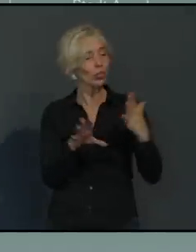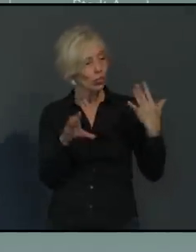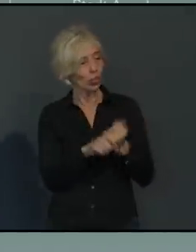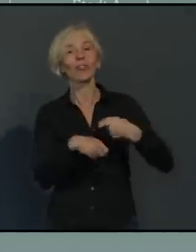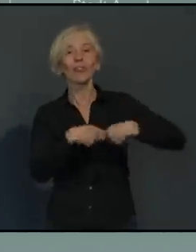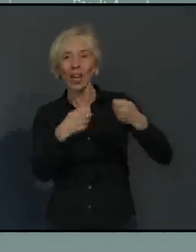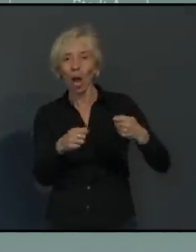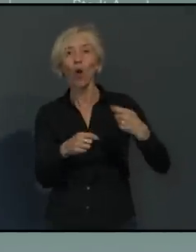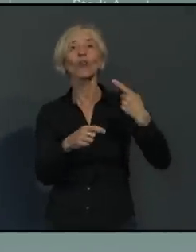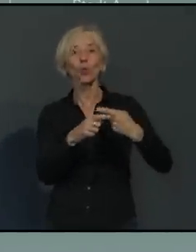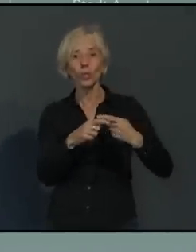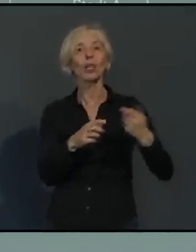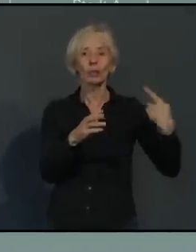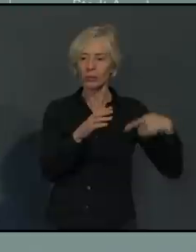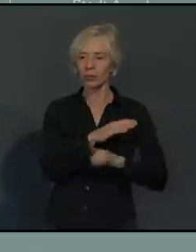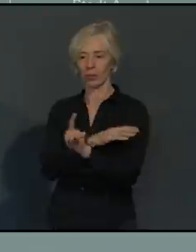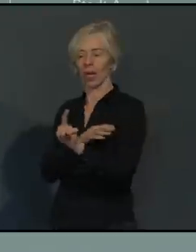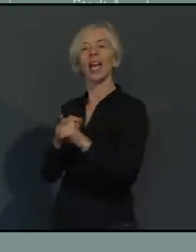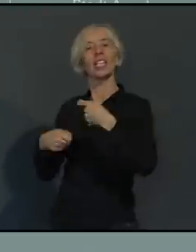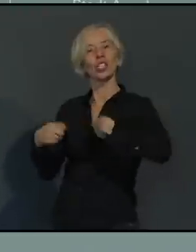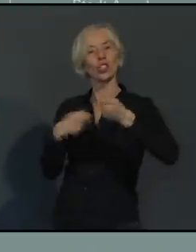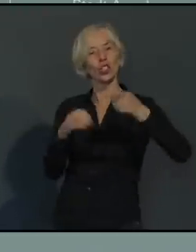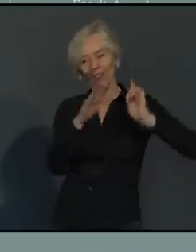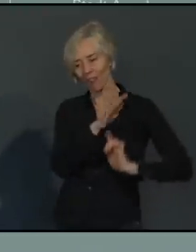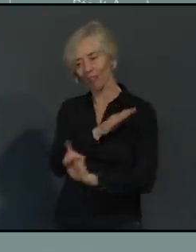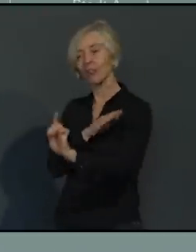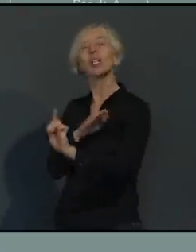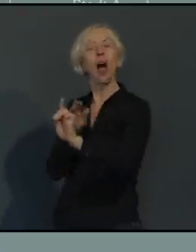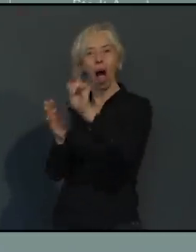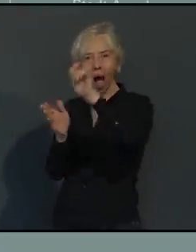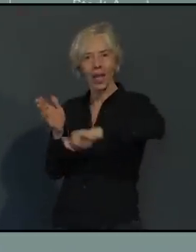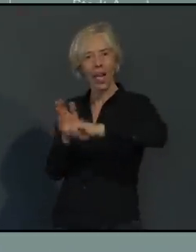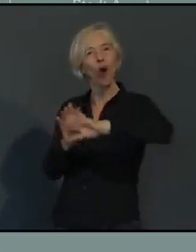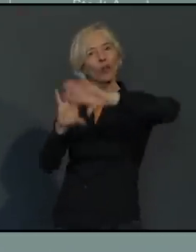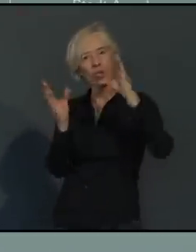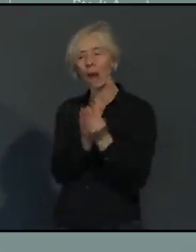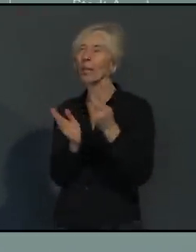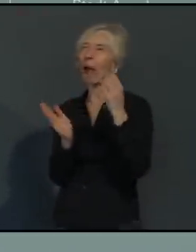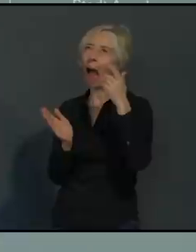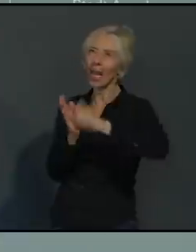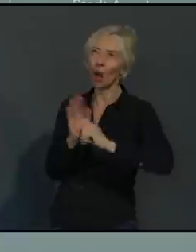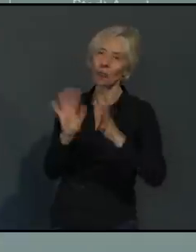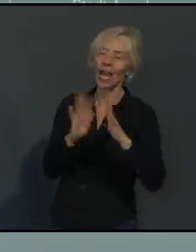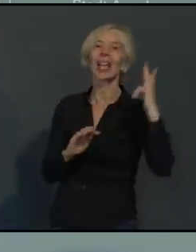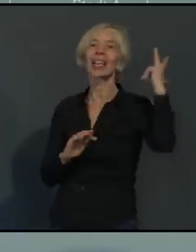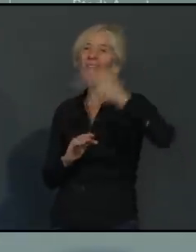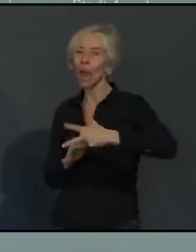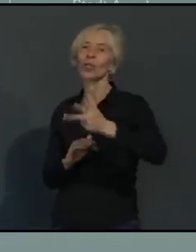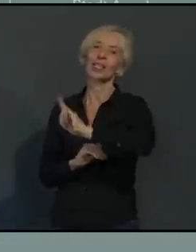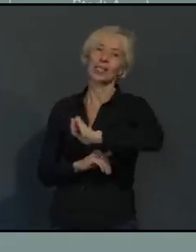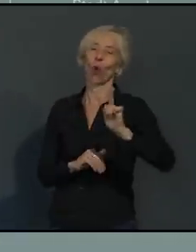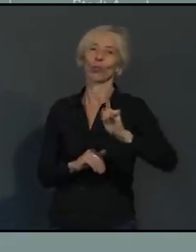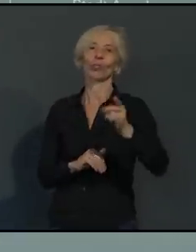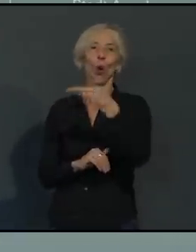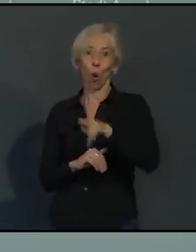Da kann man auch mal Danke sagen, weil das auch ein Zeichen ist, dass Augsburg hier zusammenhält. Wir werden auch online natürlich